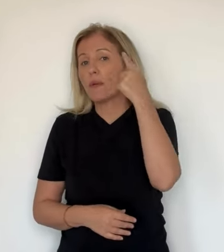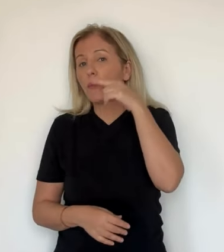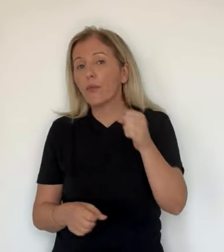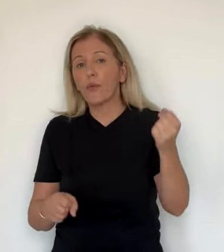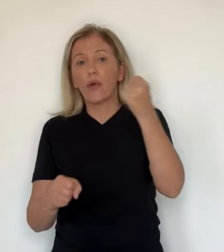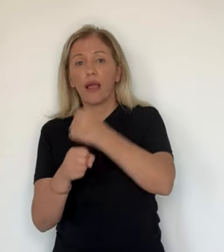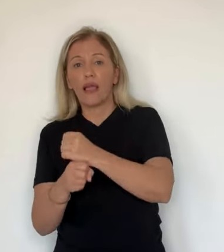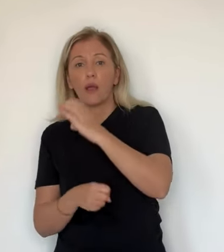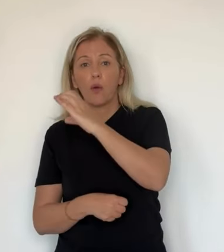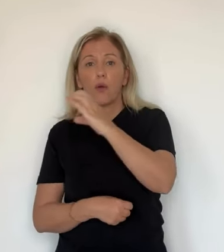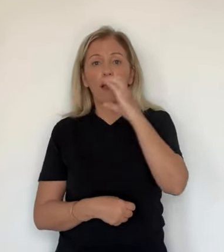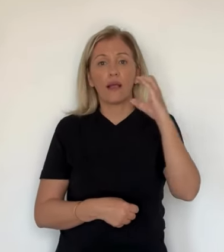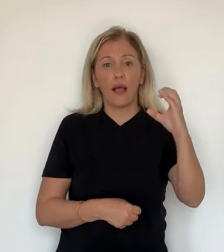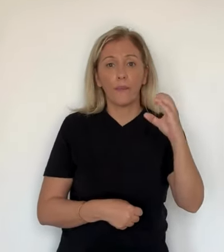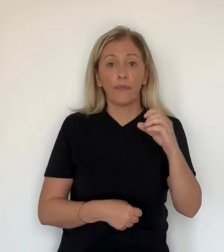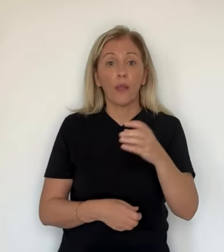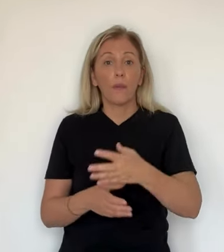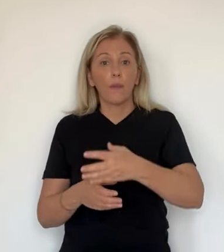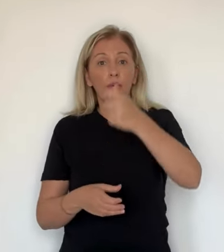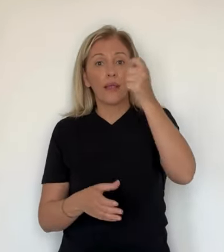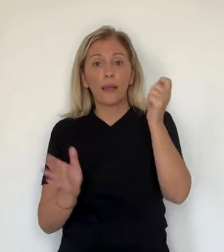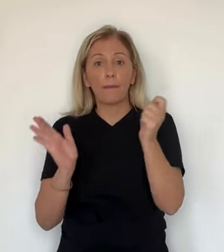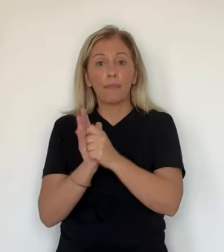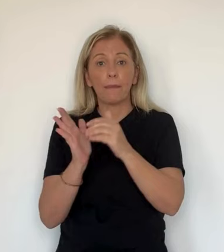et qui deviendra par la suite Coca-Cola.